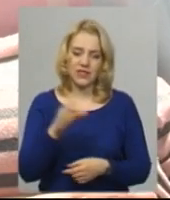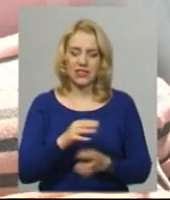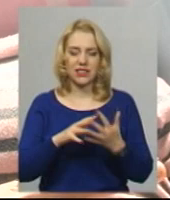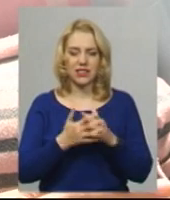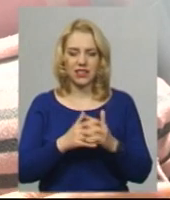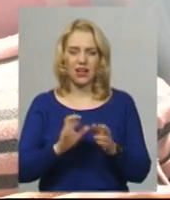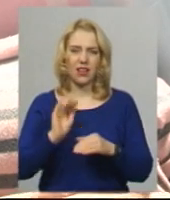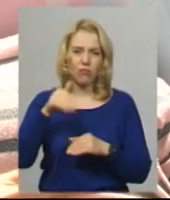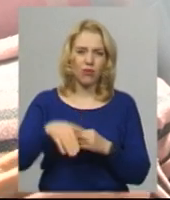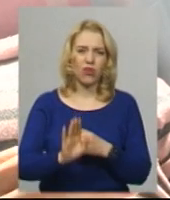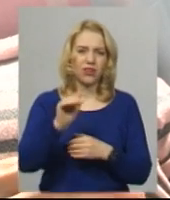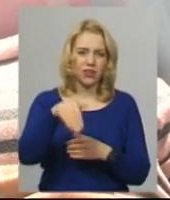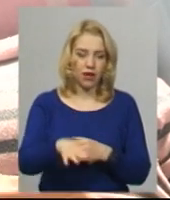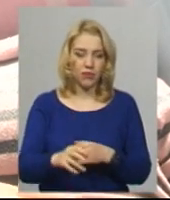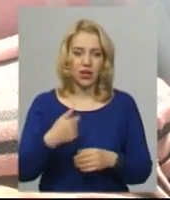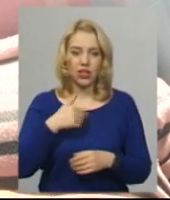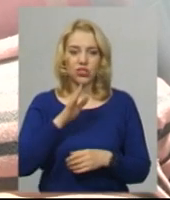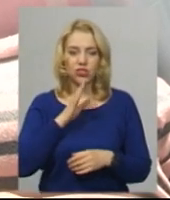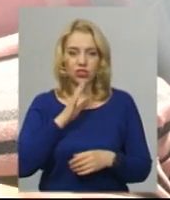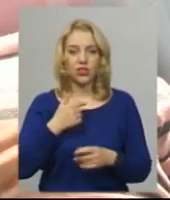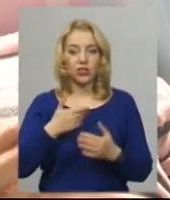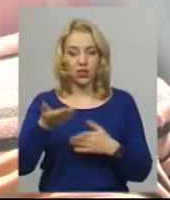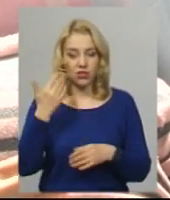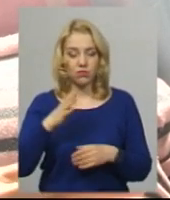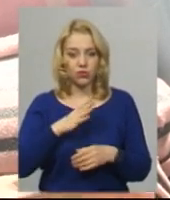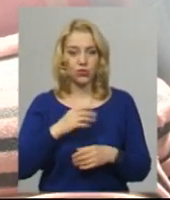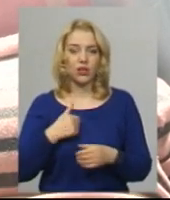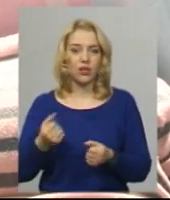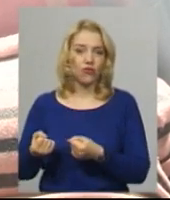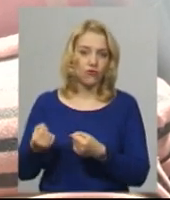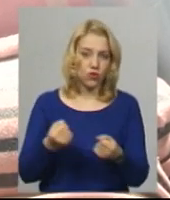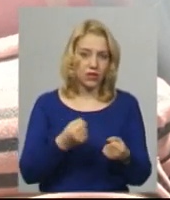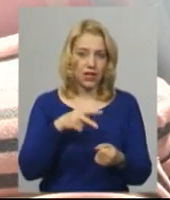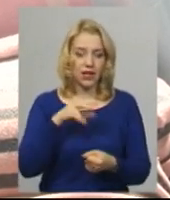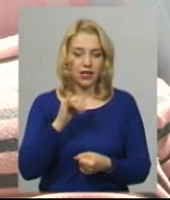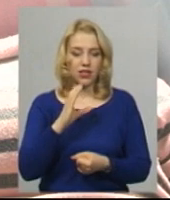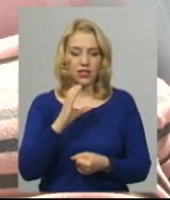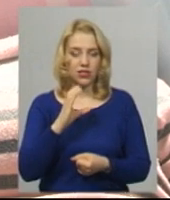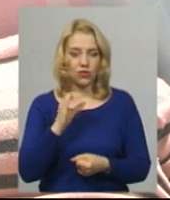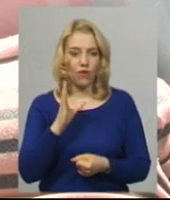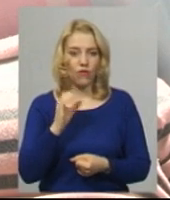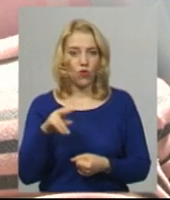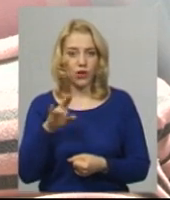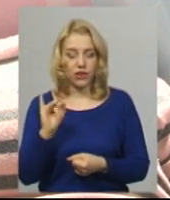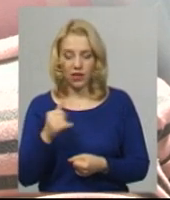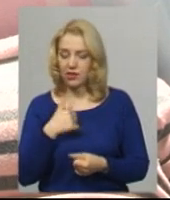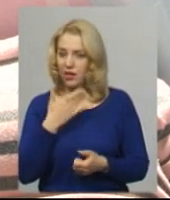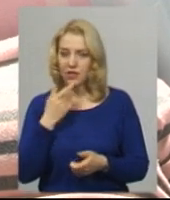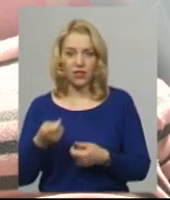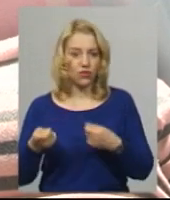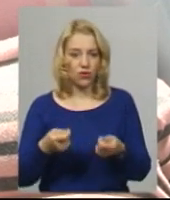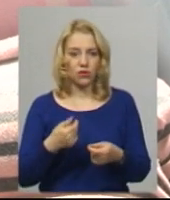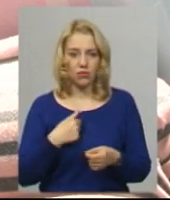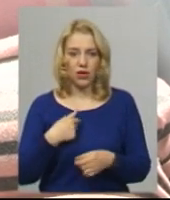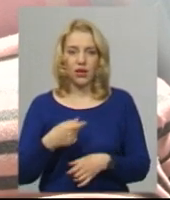селах. Колись нас жінку з лісові довозили, а зараз не довозять. Ми додому приїжджаємо